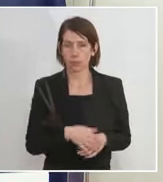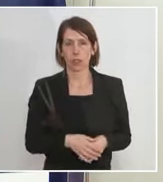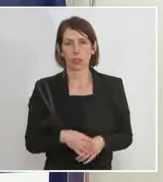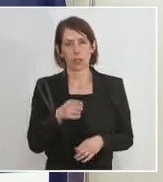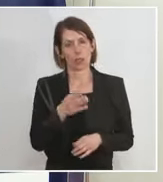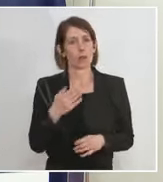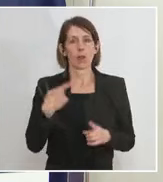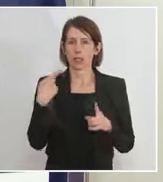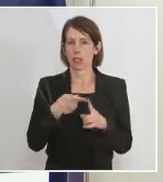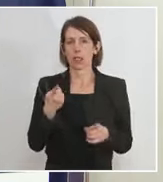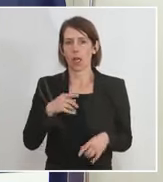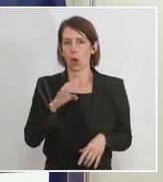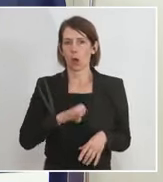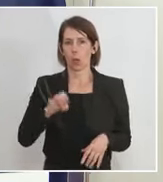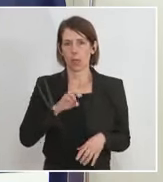Ziel der Europäischen Union.